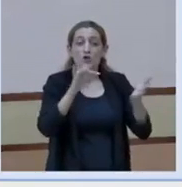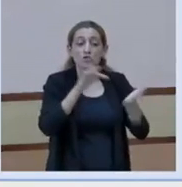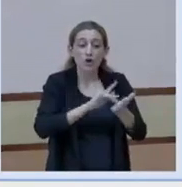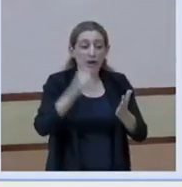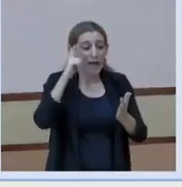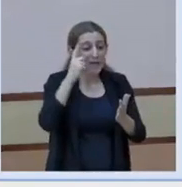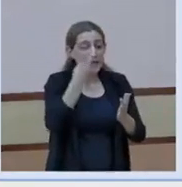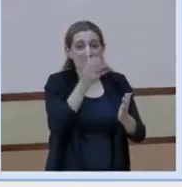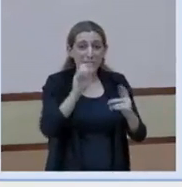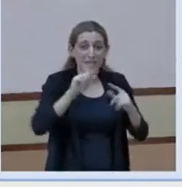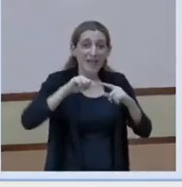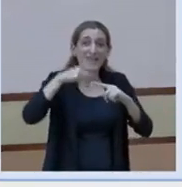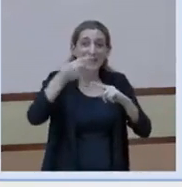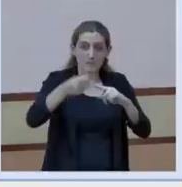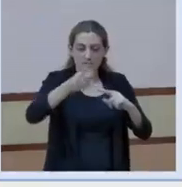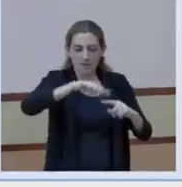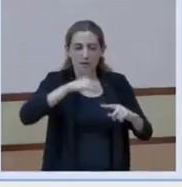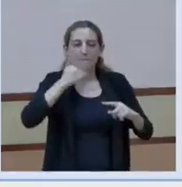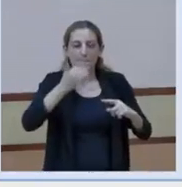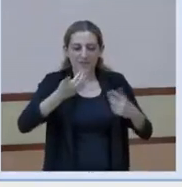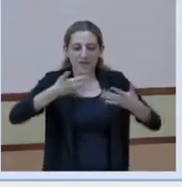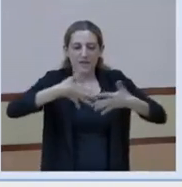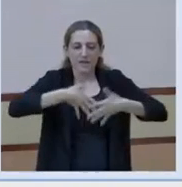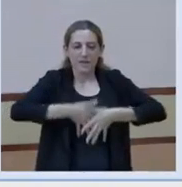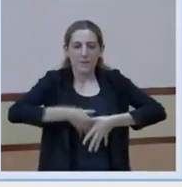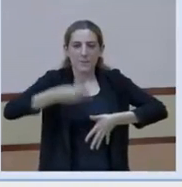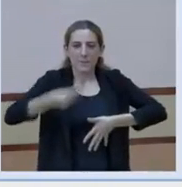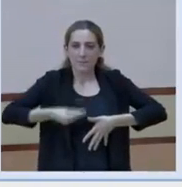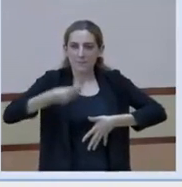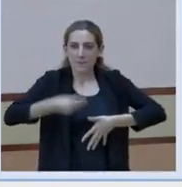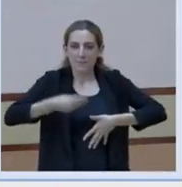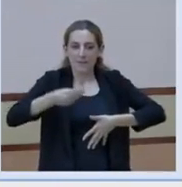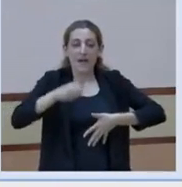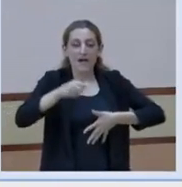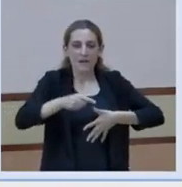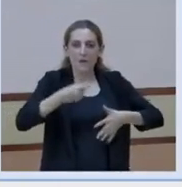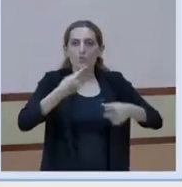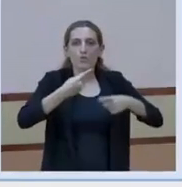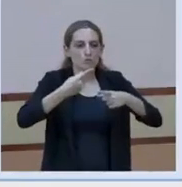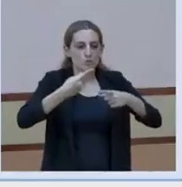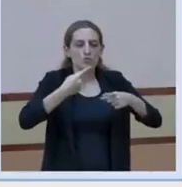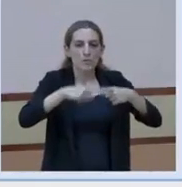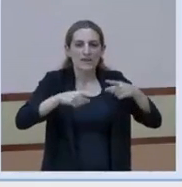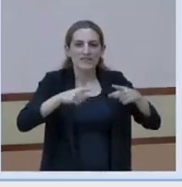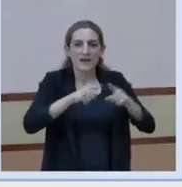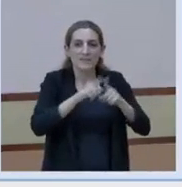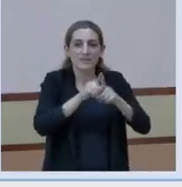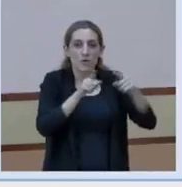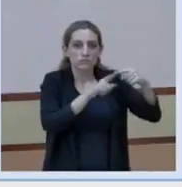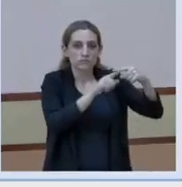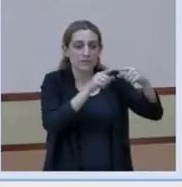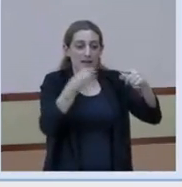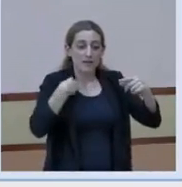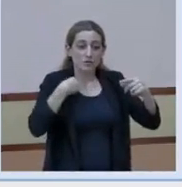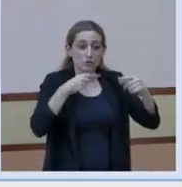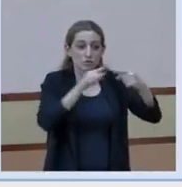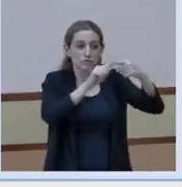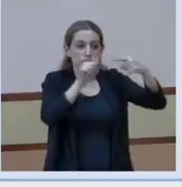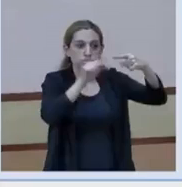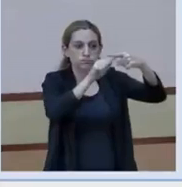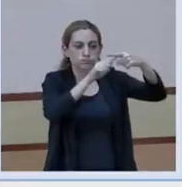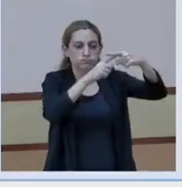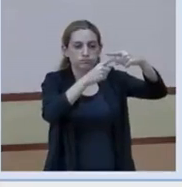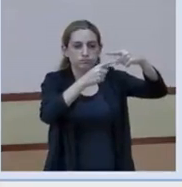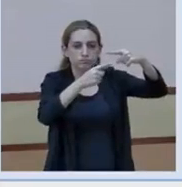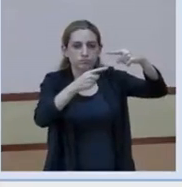que tarda la vacuna en començar a fer l'efecte, comencen a separar-se les corbes. I, per tant, veiem